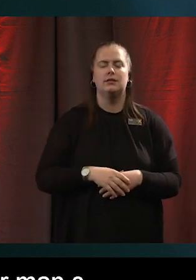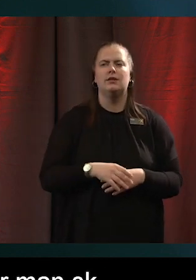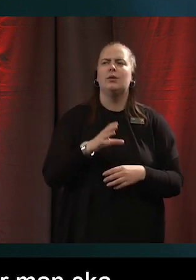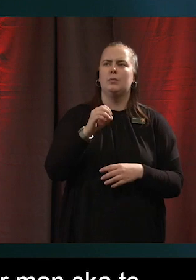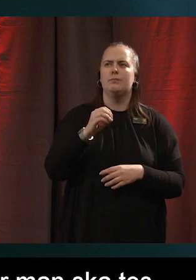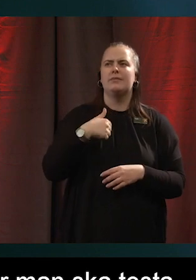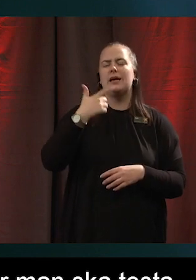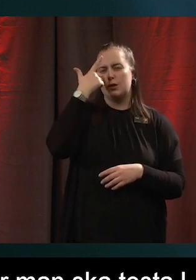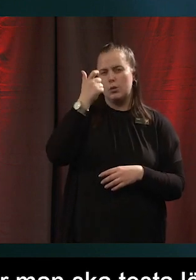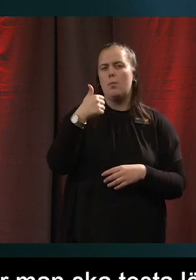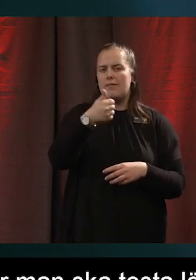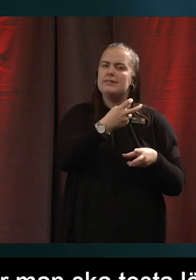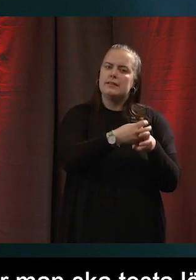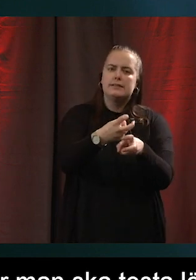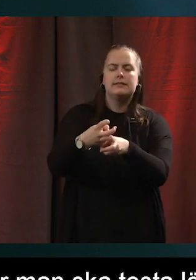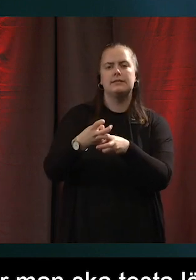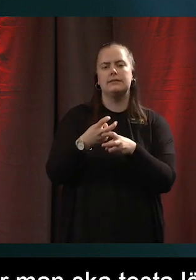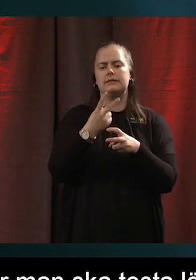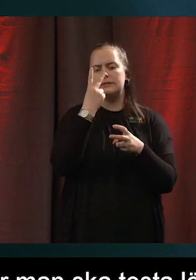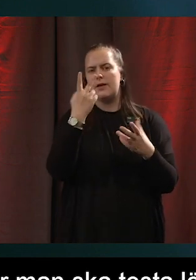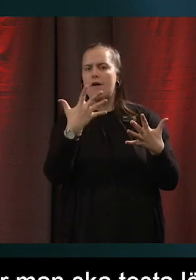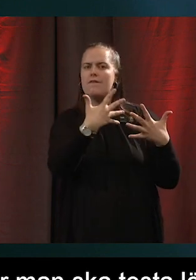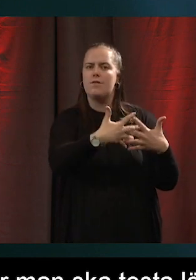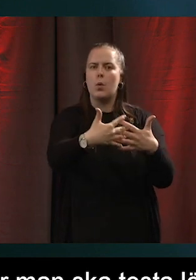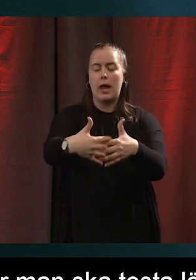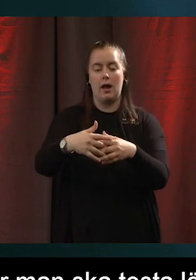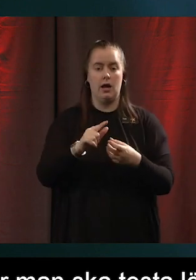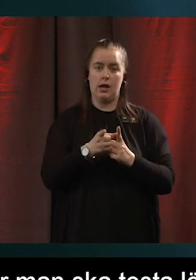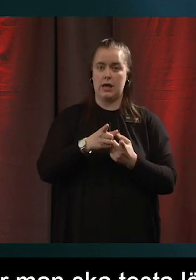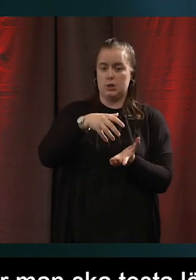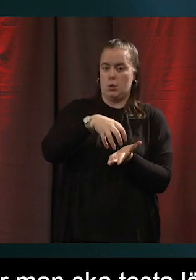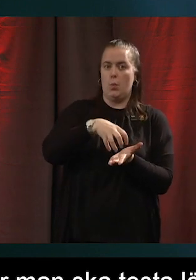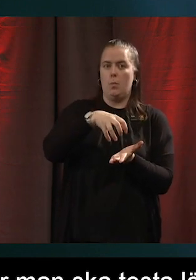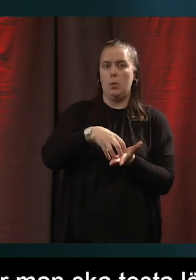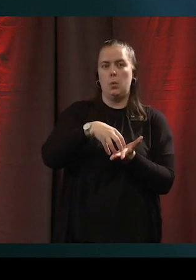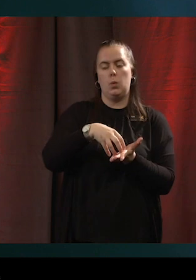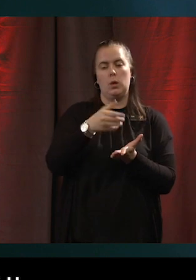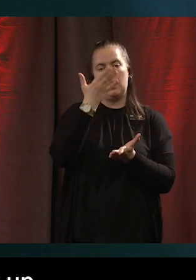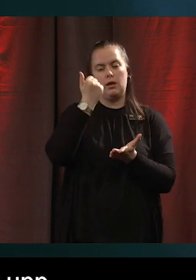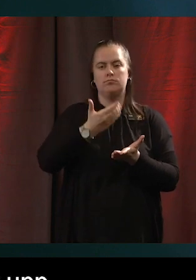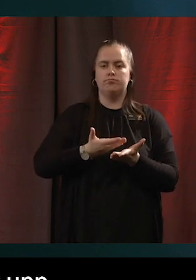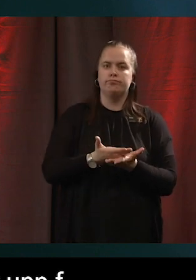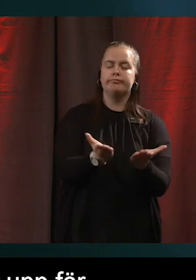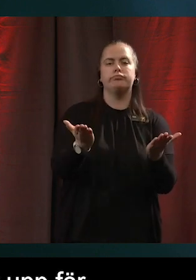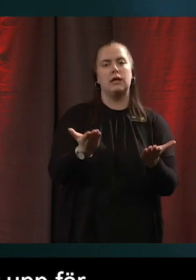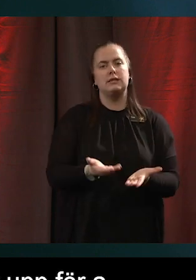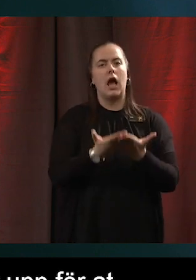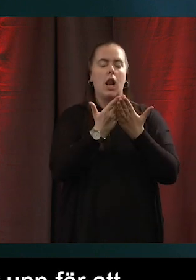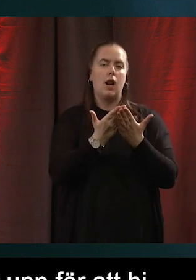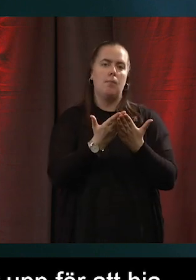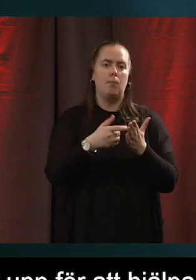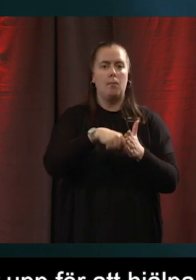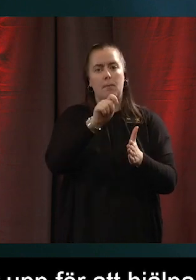funkar och man kan tänka sig att kommuner öppnar upp för att man kan gå och få hjälp och sådär. man måste nog